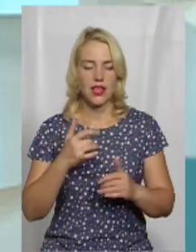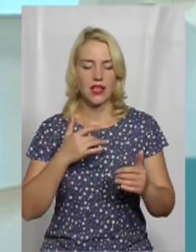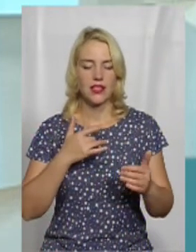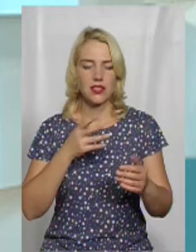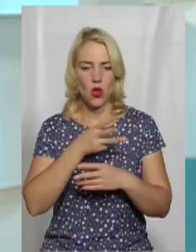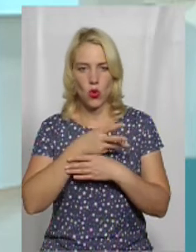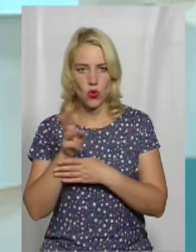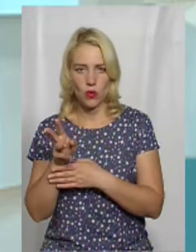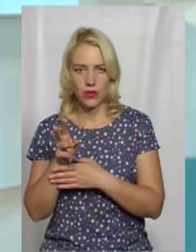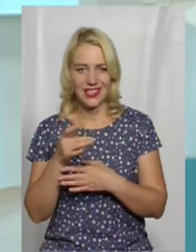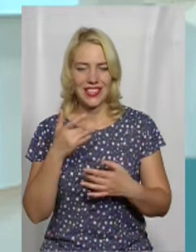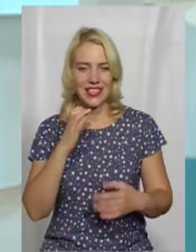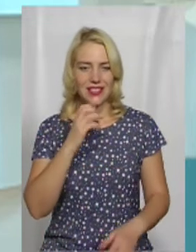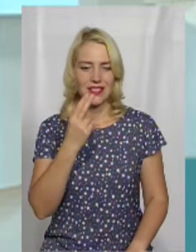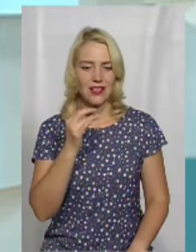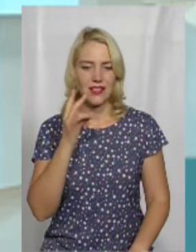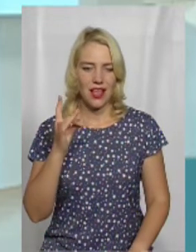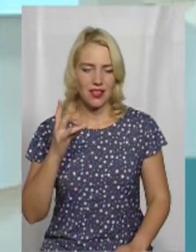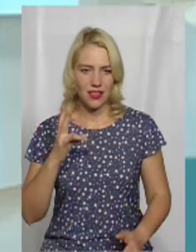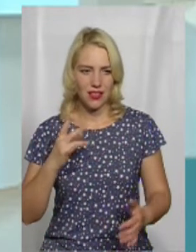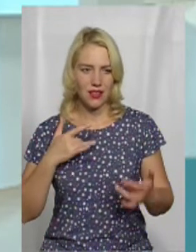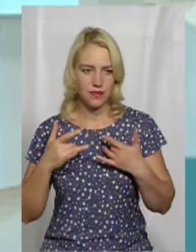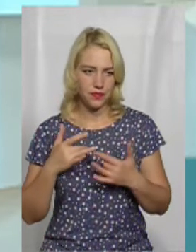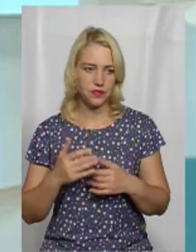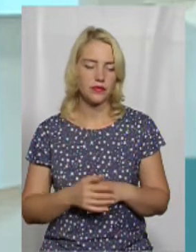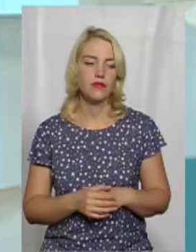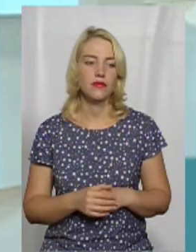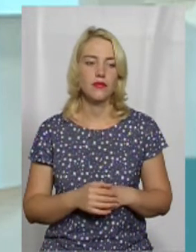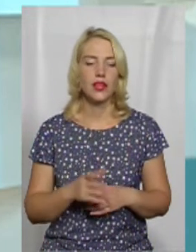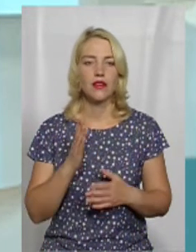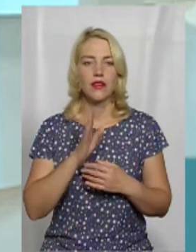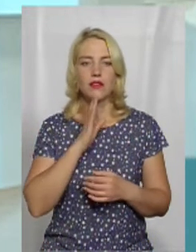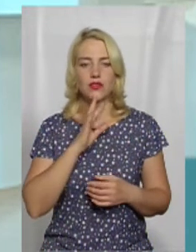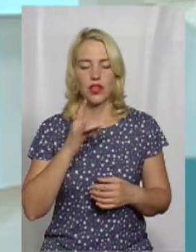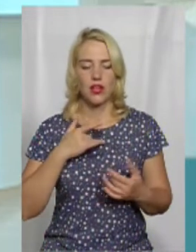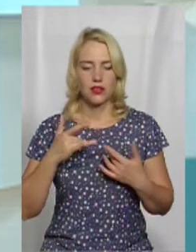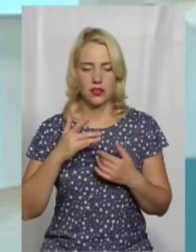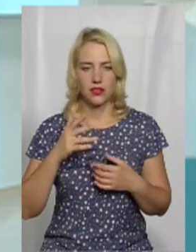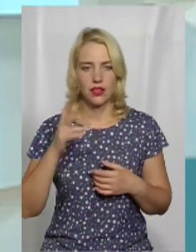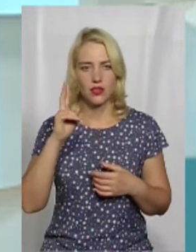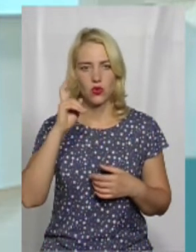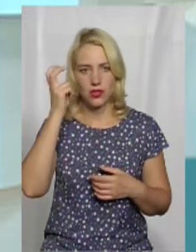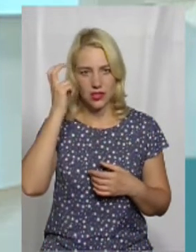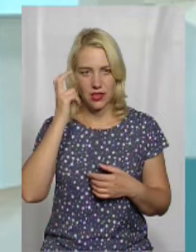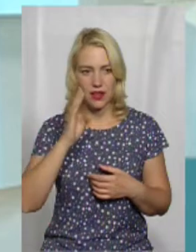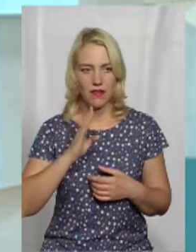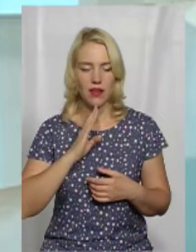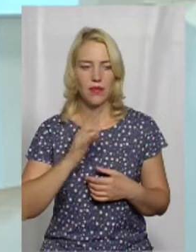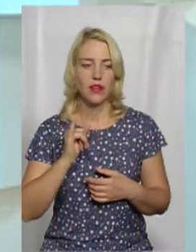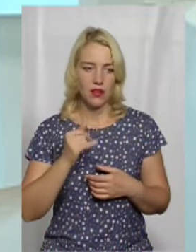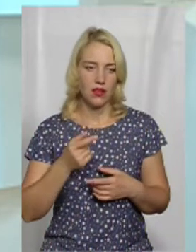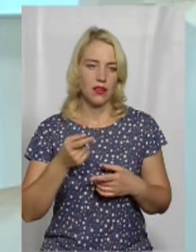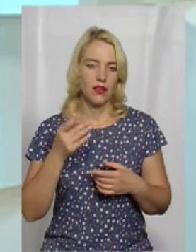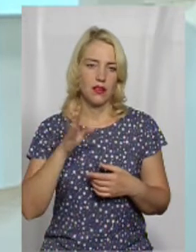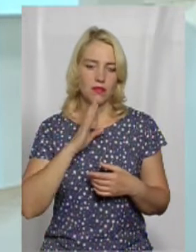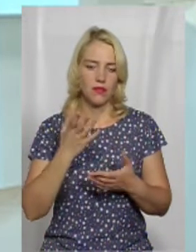певних. Тобто, у нас готові сцени знову ж таки з актрисою з Києва, яка не всі, а там певна частина. От і ми